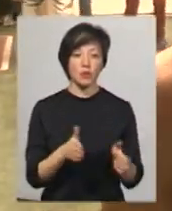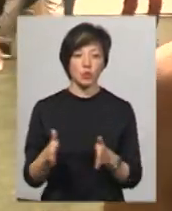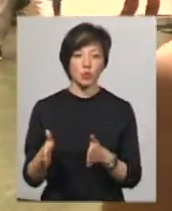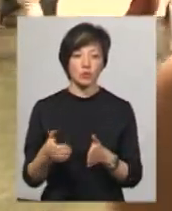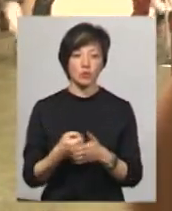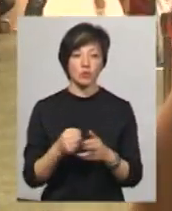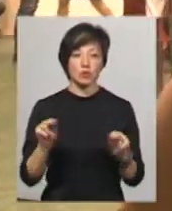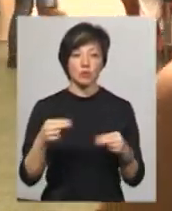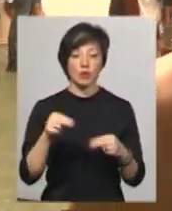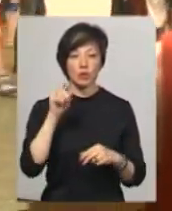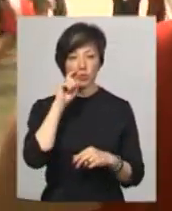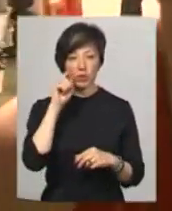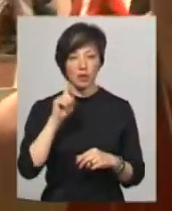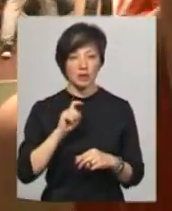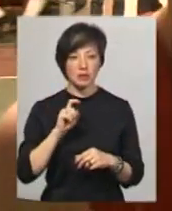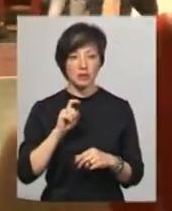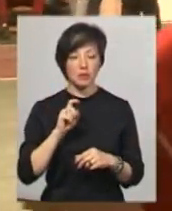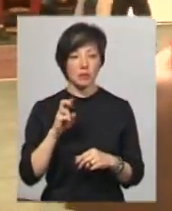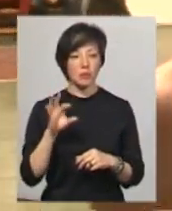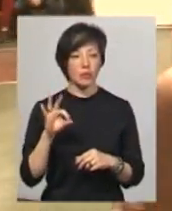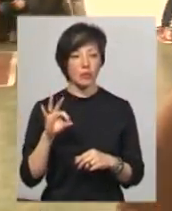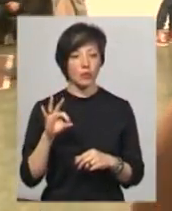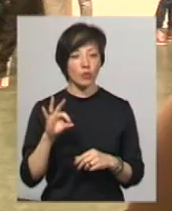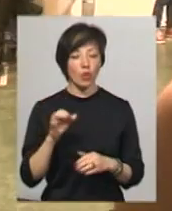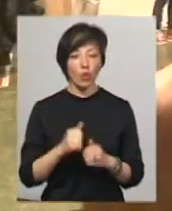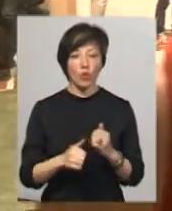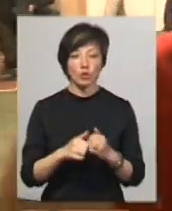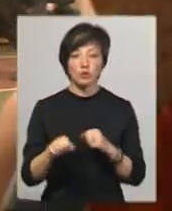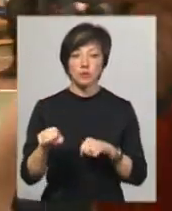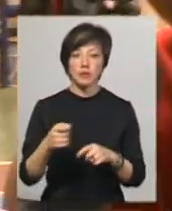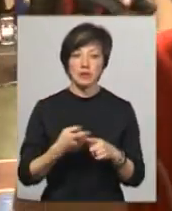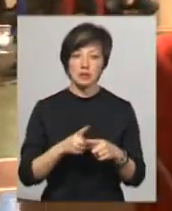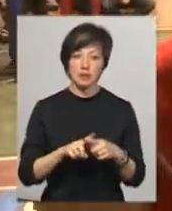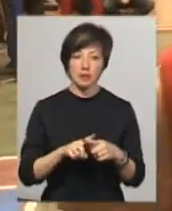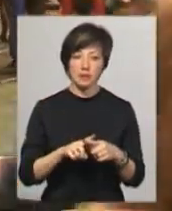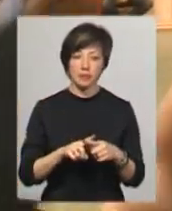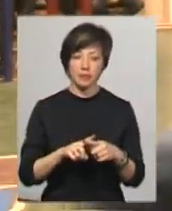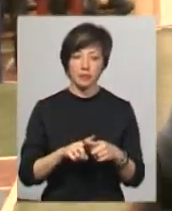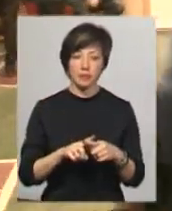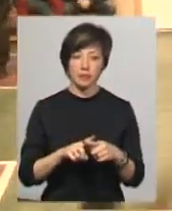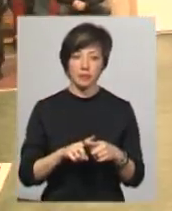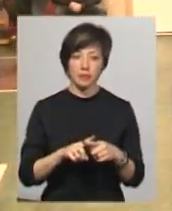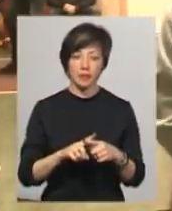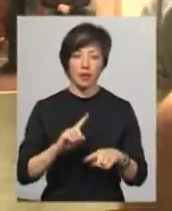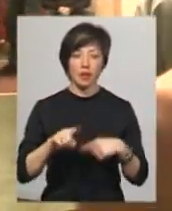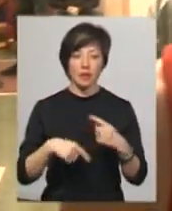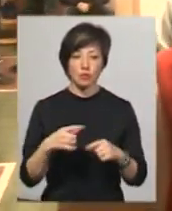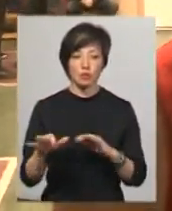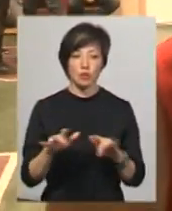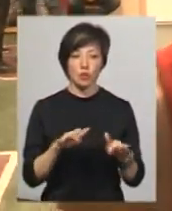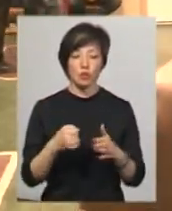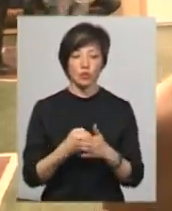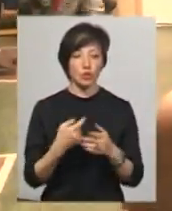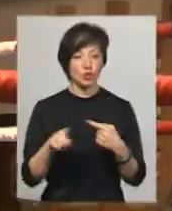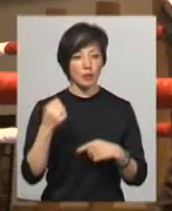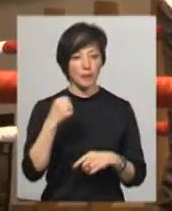до чемпіонату Україну, бо кожен бій – це наступний крок до